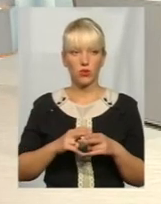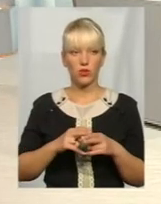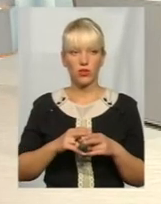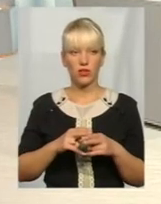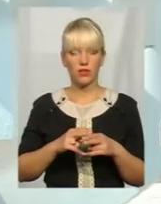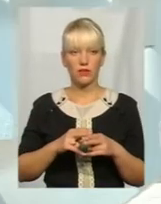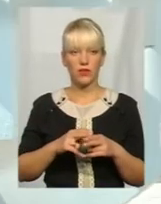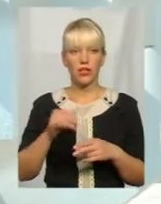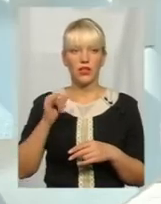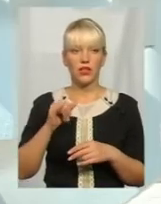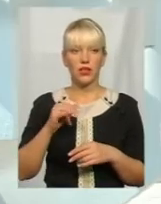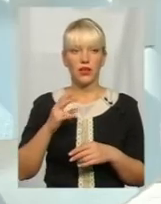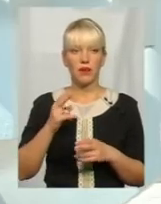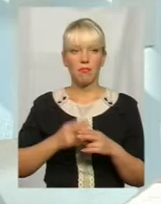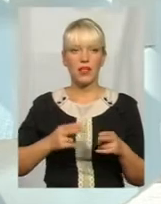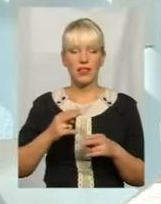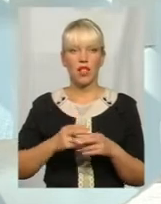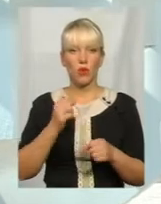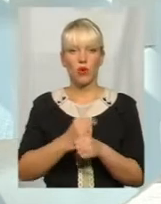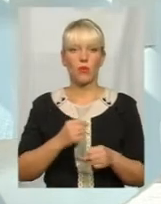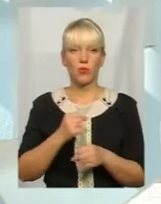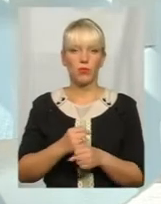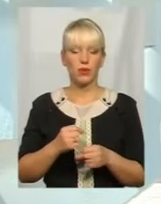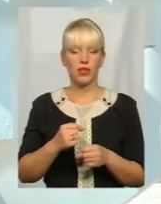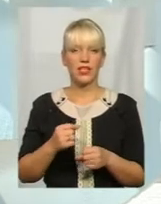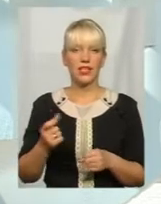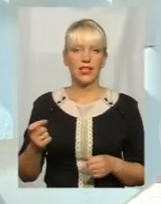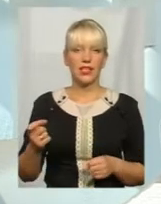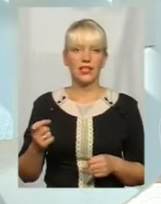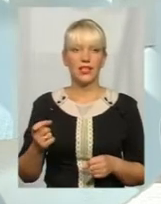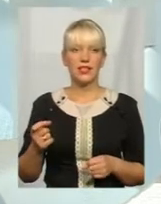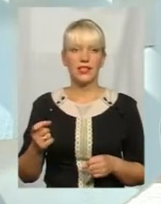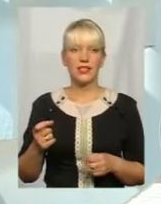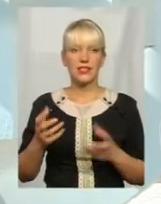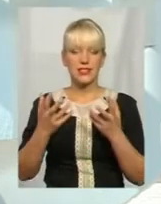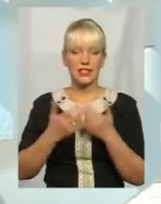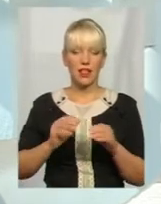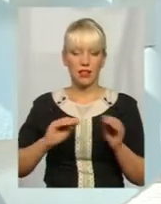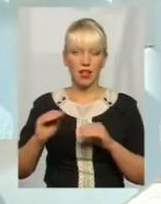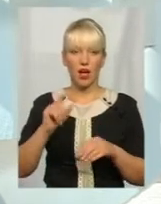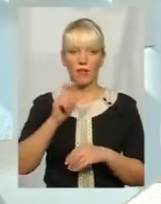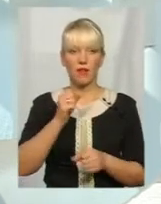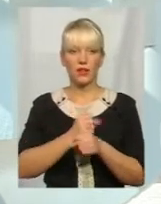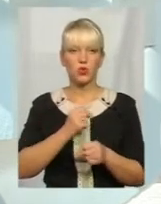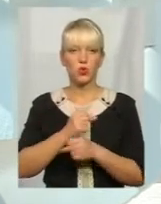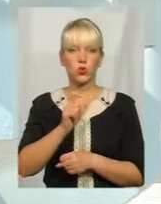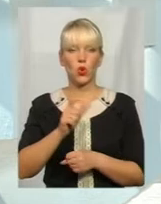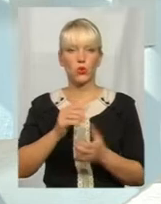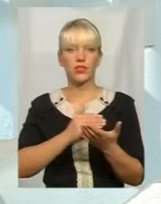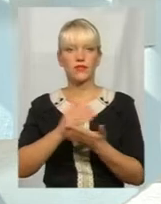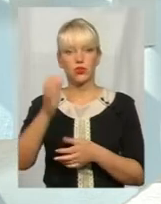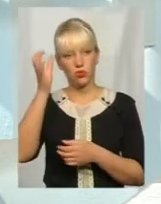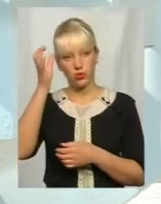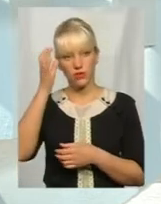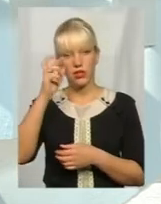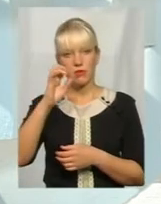металообробних станках працюють люди з вищою освітою. Я би ще хотів